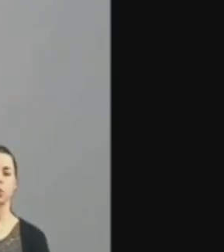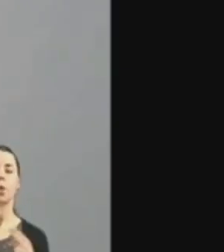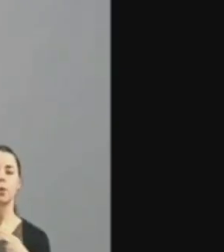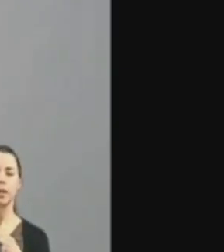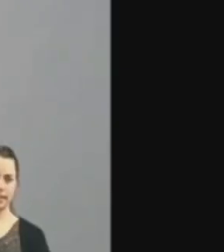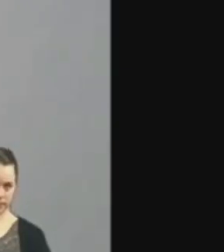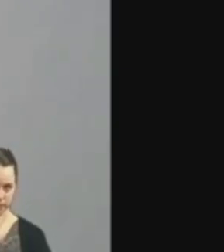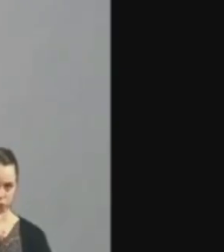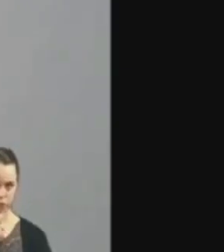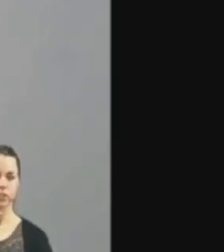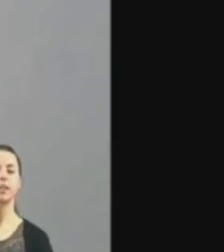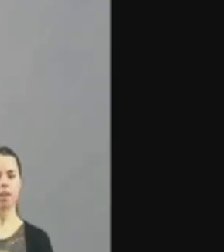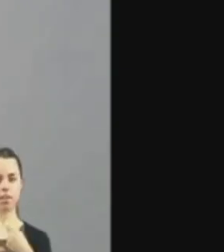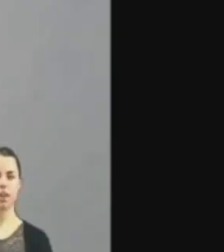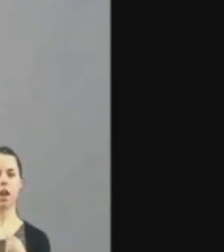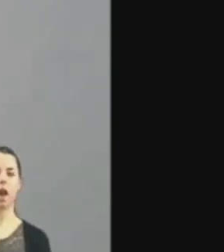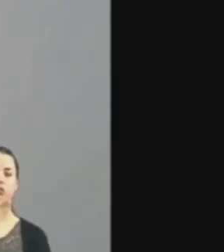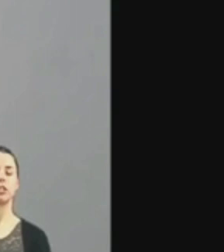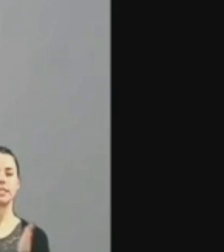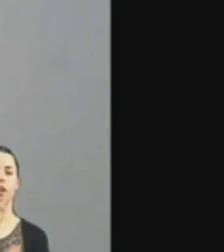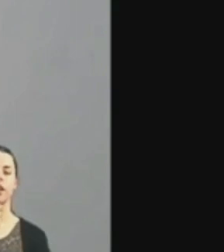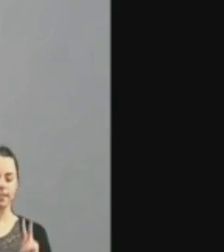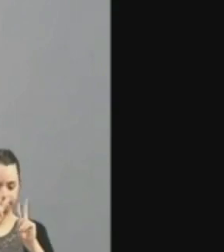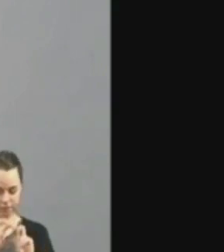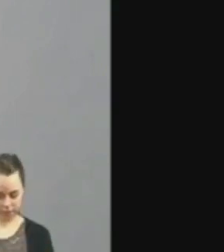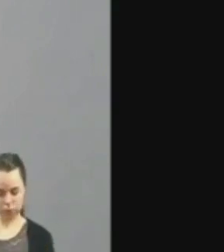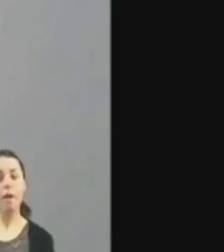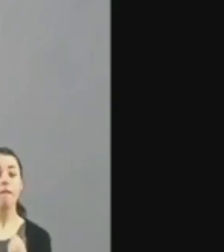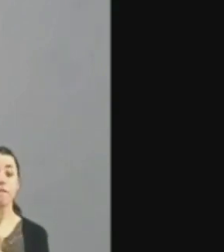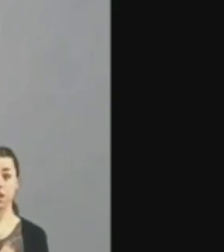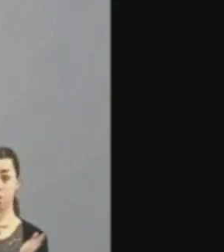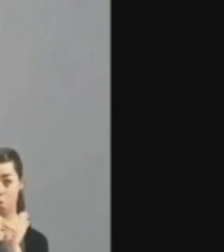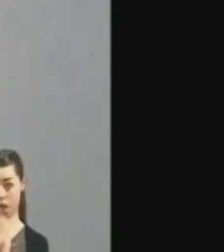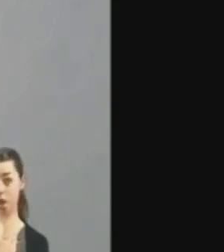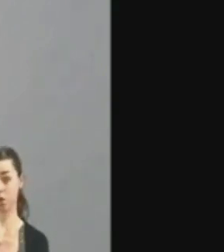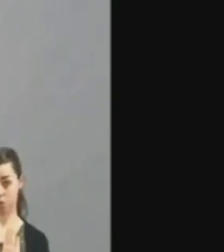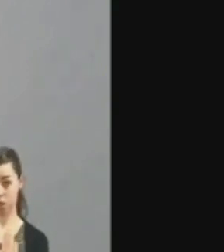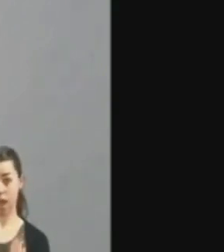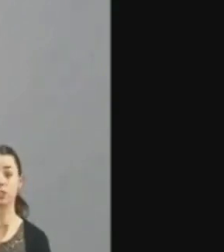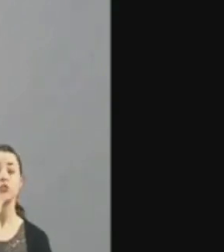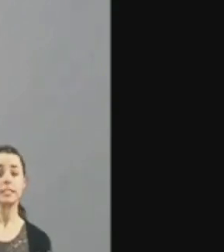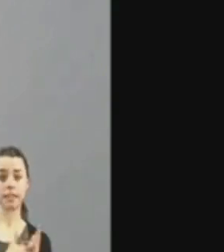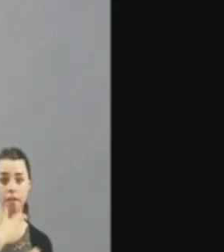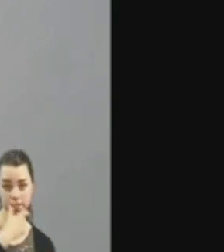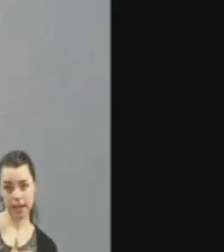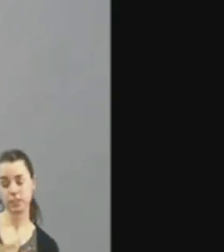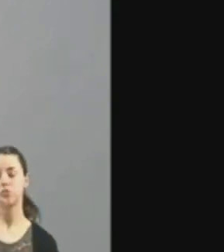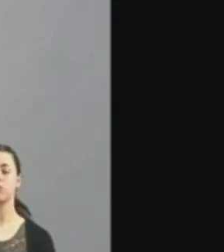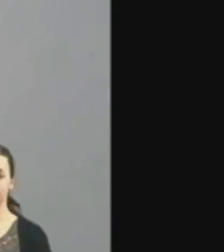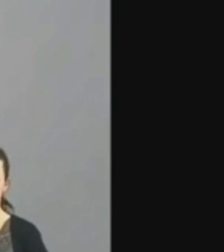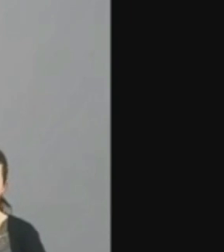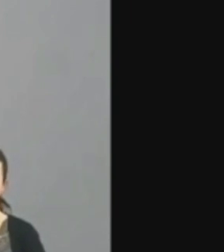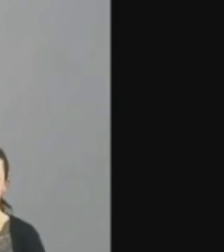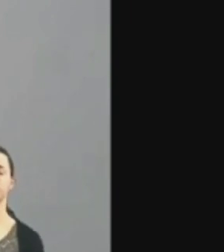neslyšících je dělat více takových výzkumů a tím dokázat, že český znakový jazyk je plnohodnotný jazyk, který si